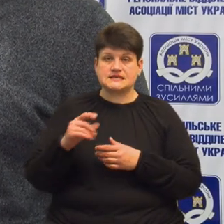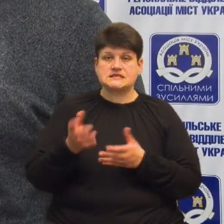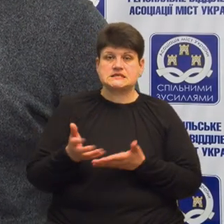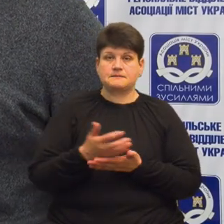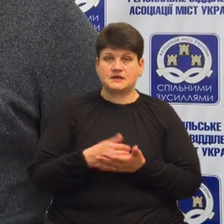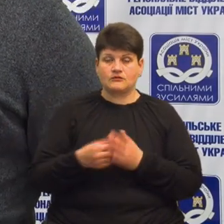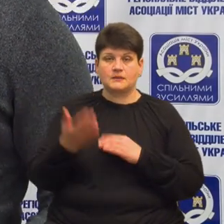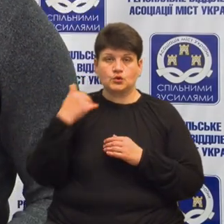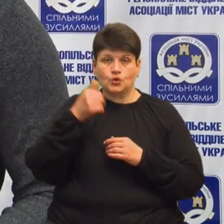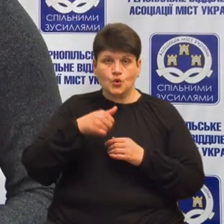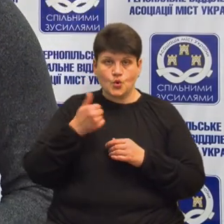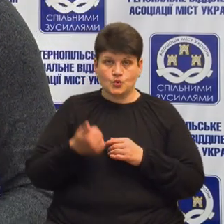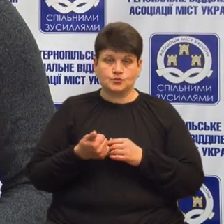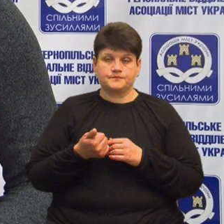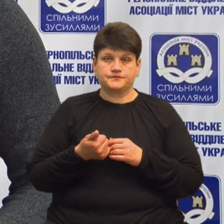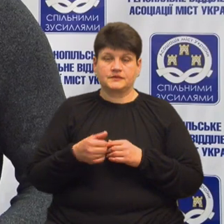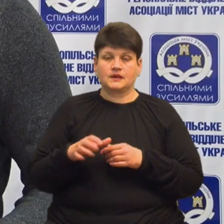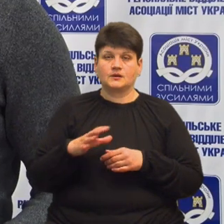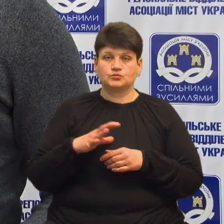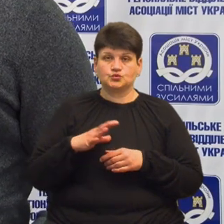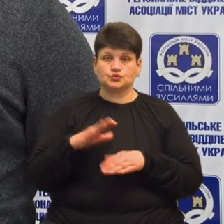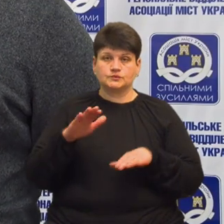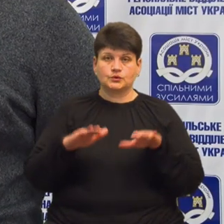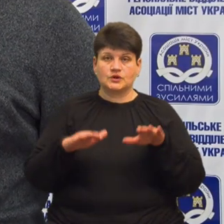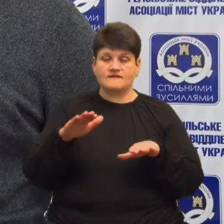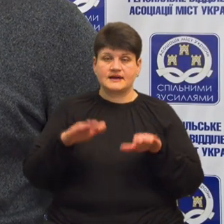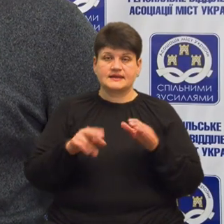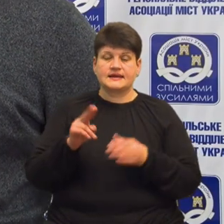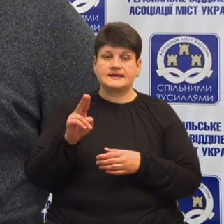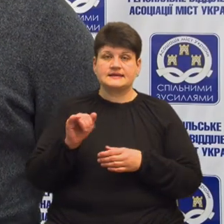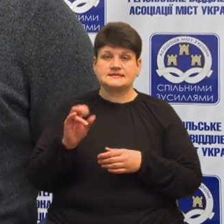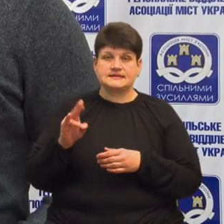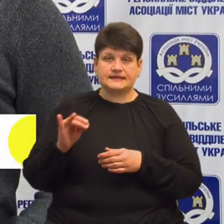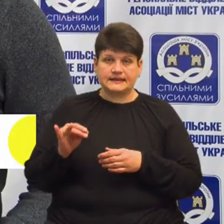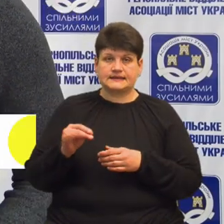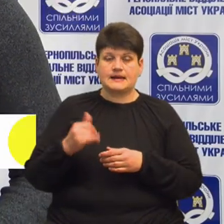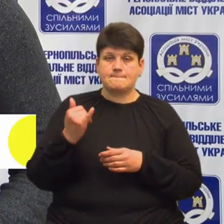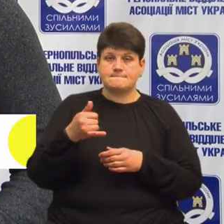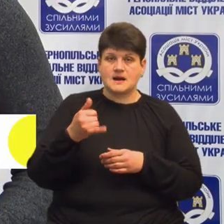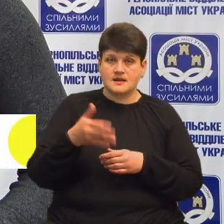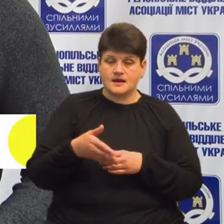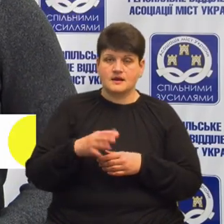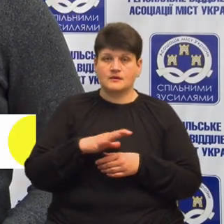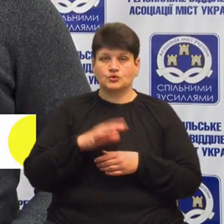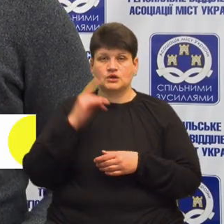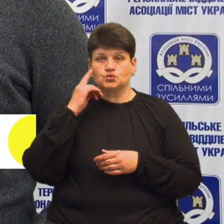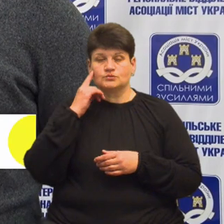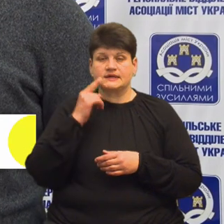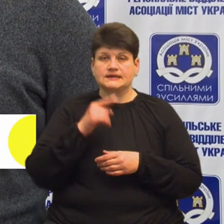було коливання ціни на пальне, і була така думка, що